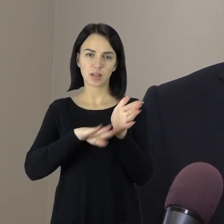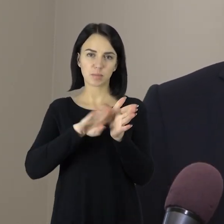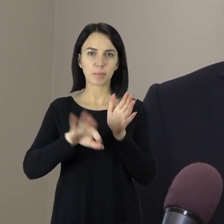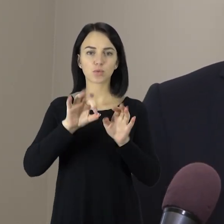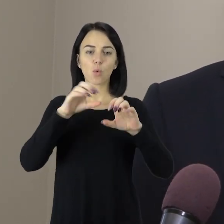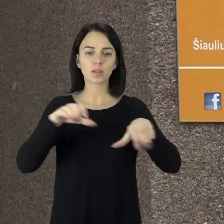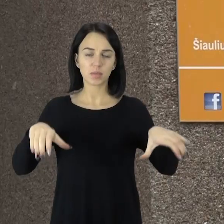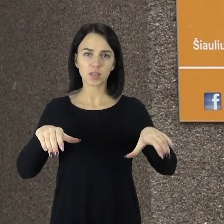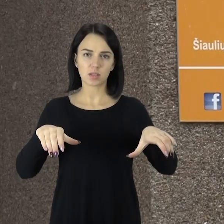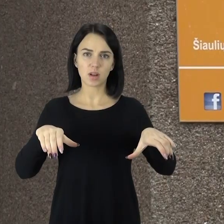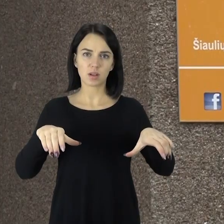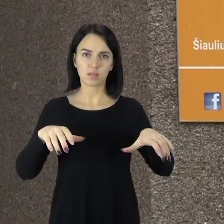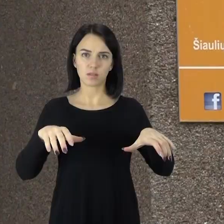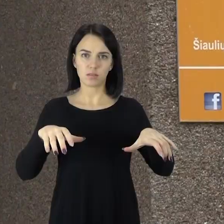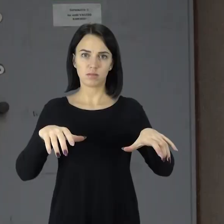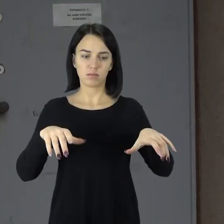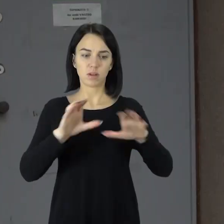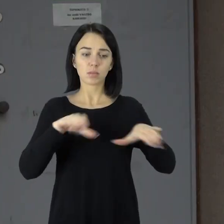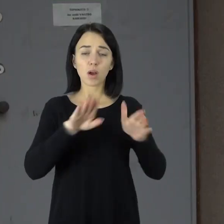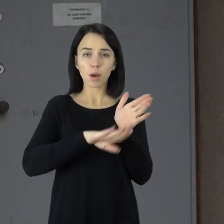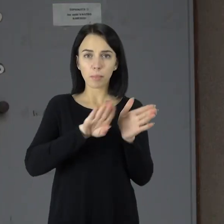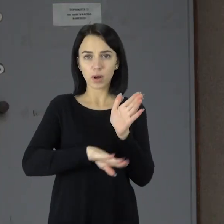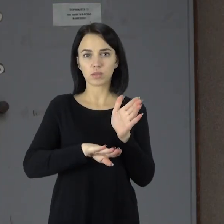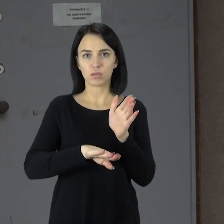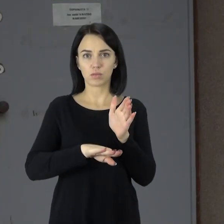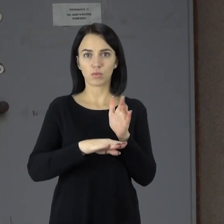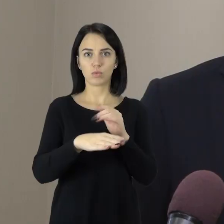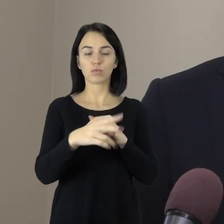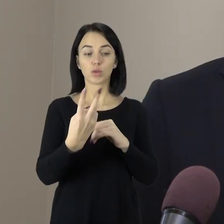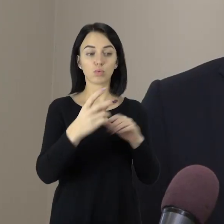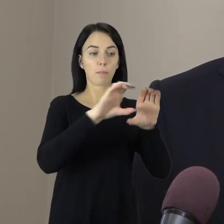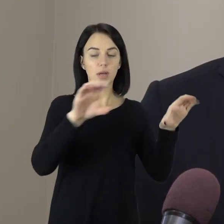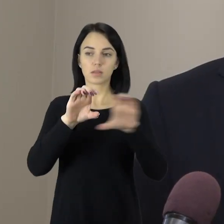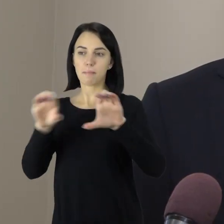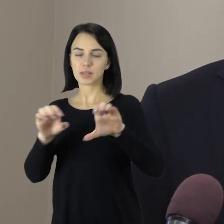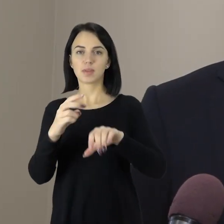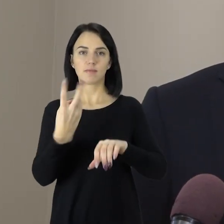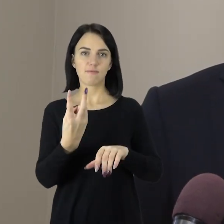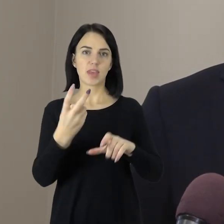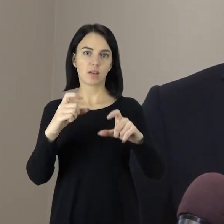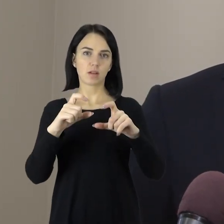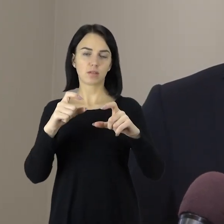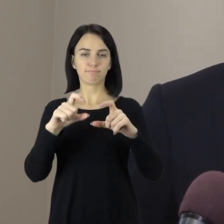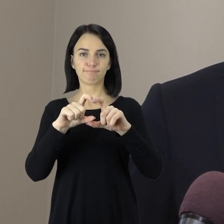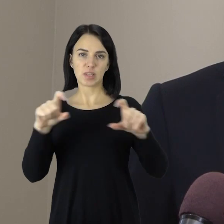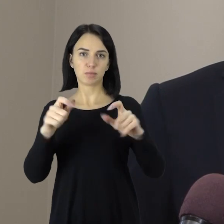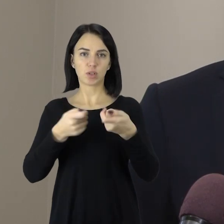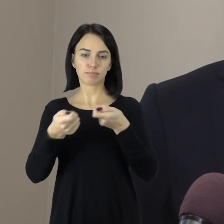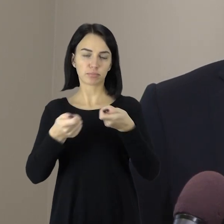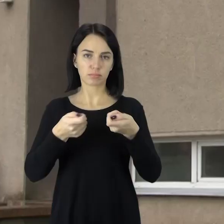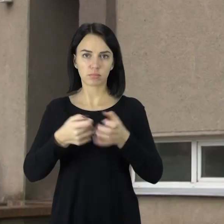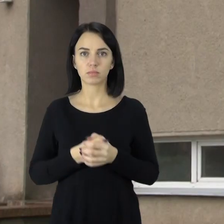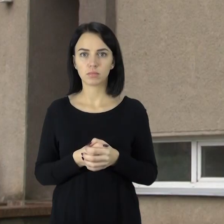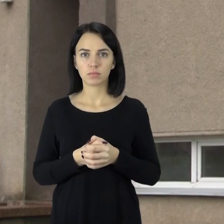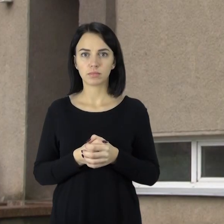administracinis dalykas, kad tiesiog ir iš administravimo pusės yra daug patogiau administruoti pastatą vienam juridiniam subjektu, o ne